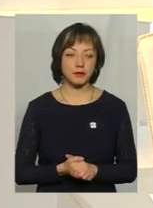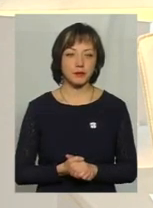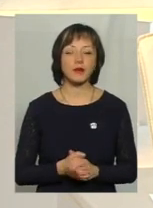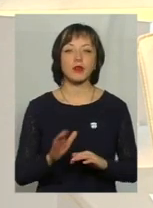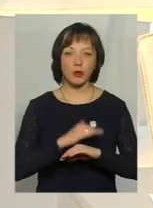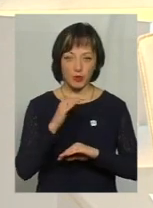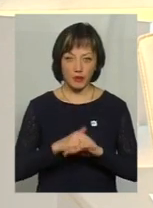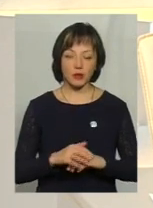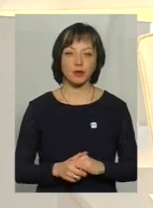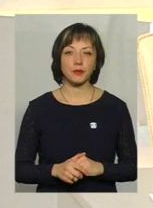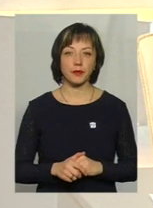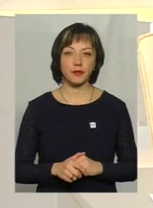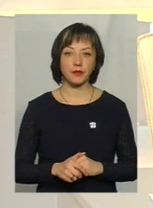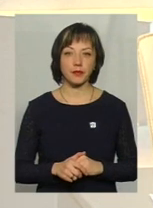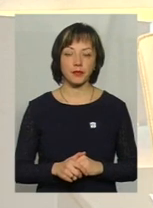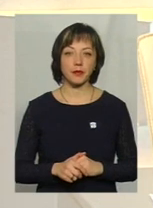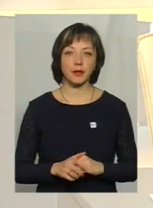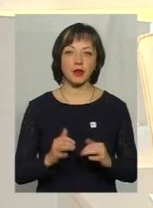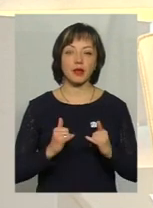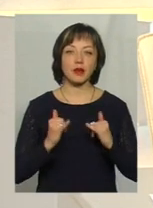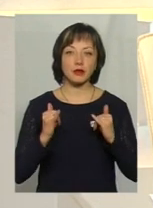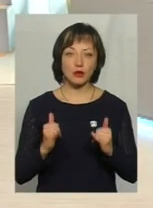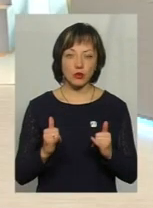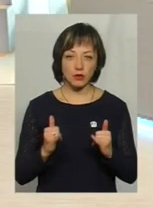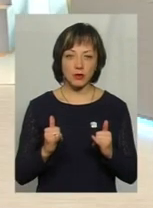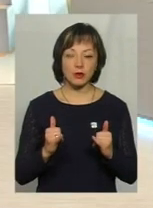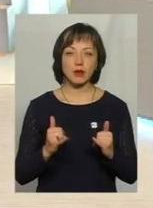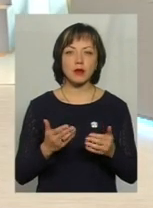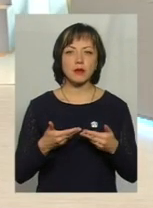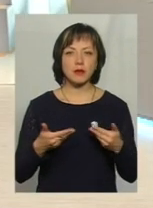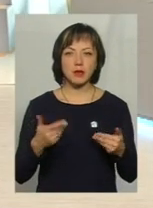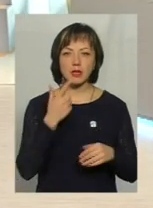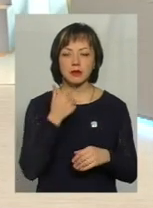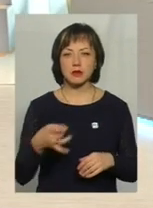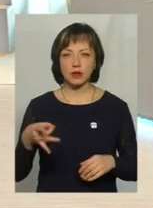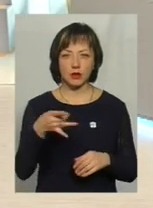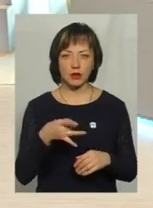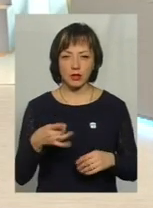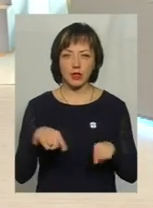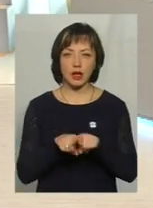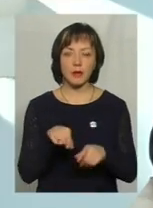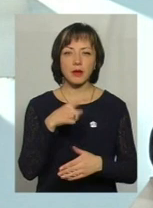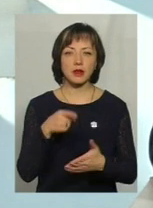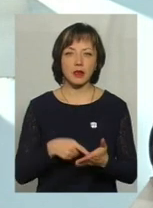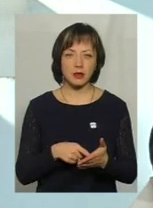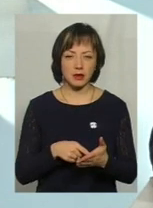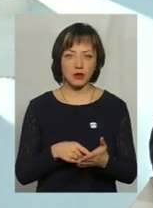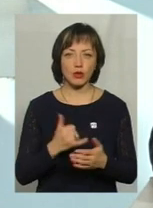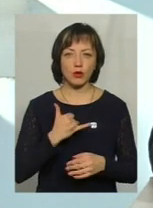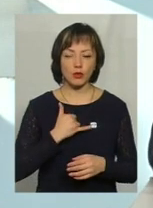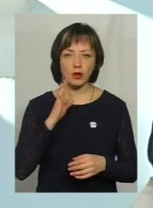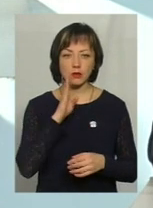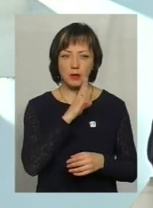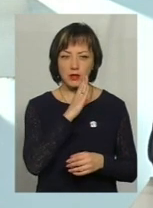Добрий вечір. Добрий вечір. Село Михайлів, Вітрощинського району. Таке запитання. У нас